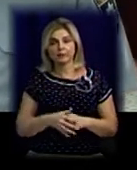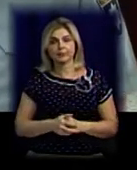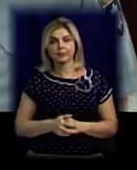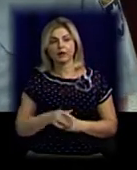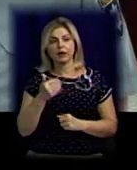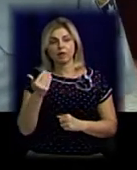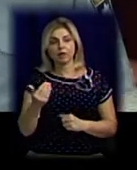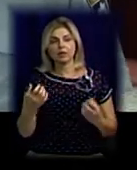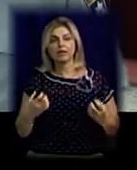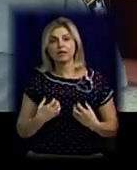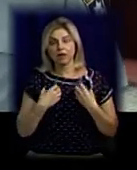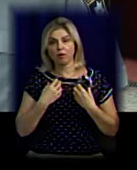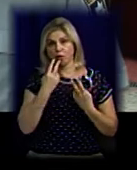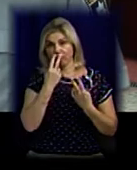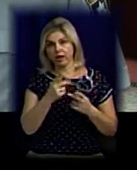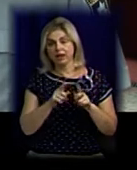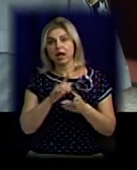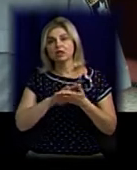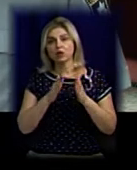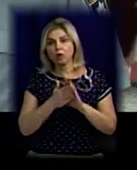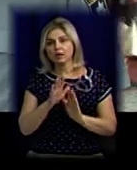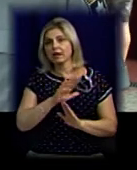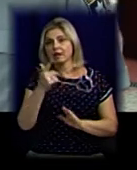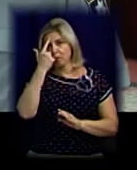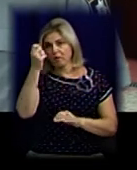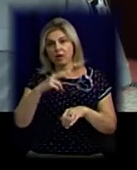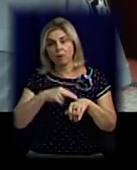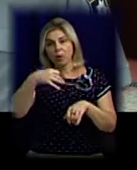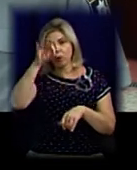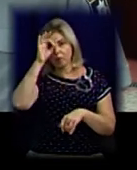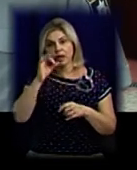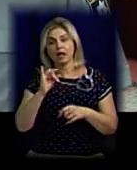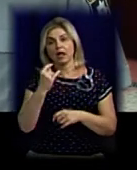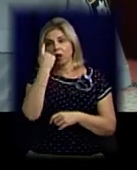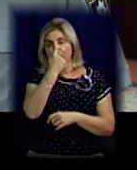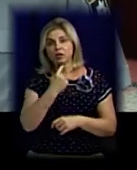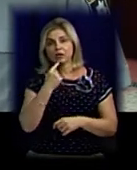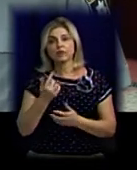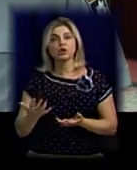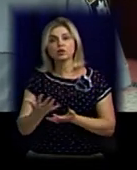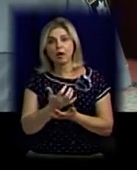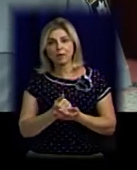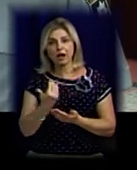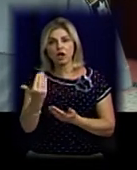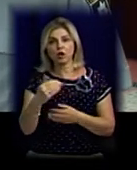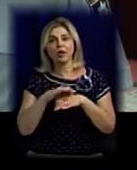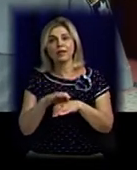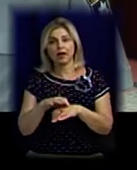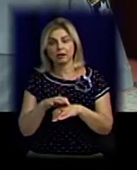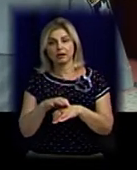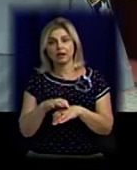напевно, звікавшись дані ситуації, не повідомо до правоохоронних органів, особисто зібрали частини тіла